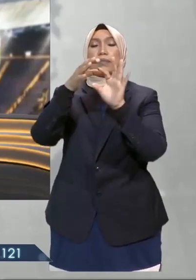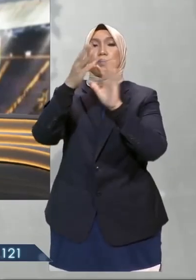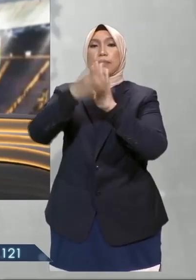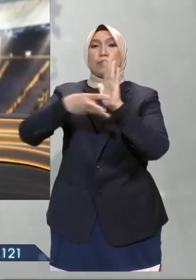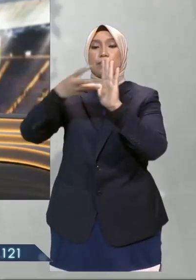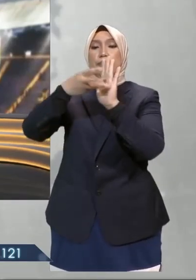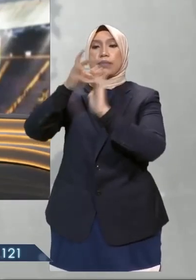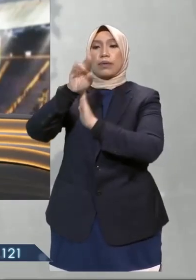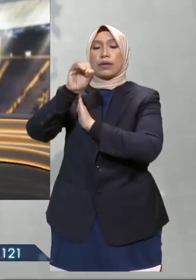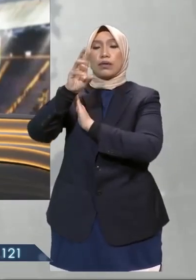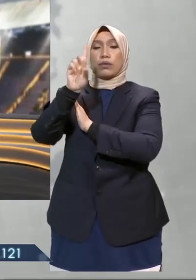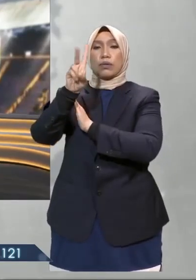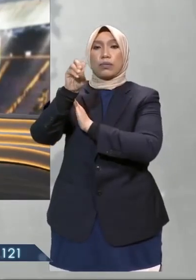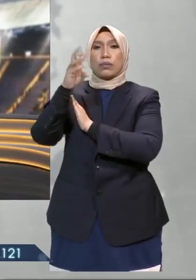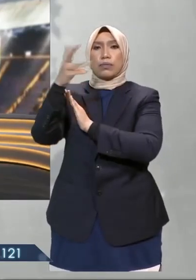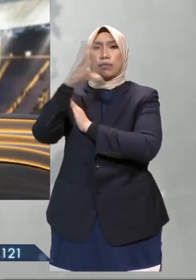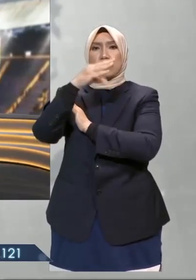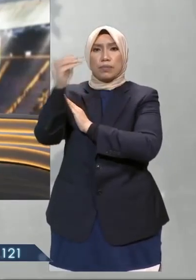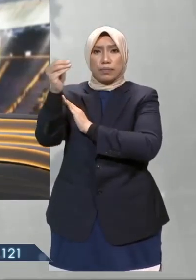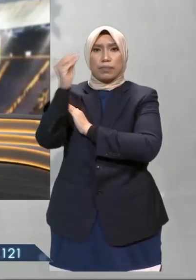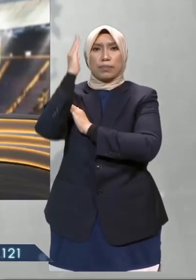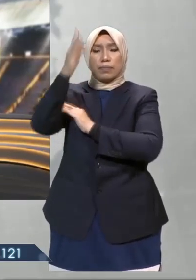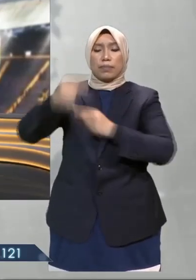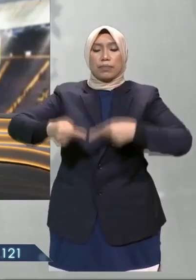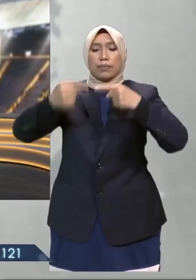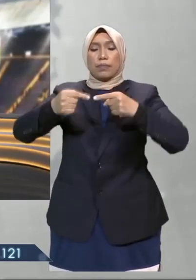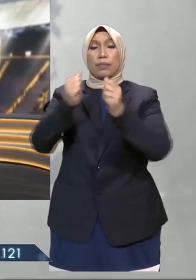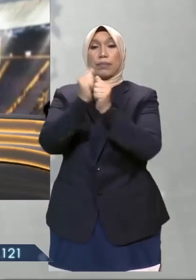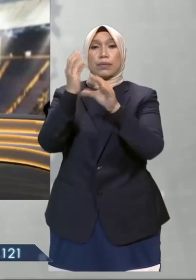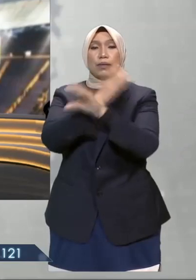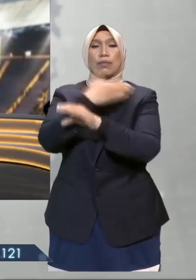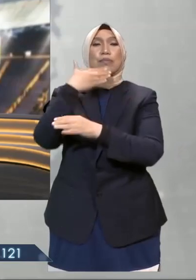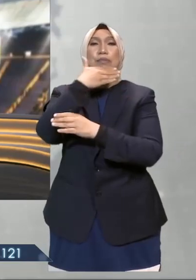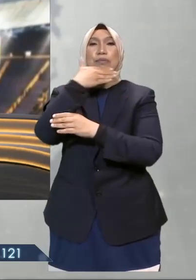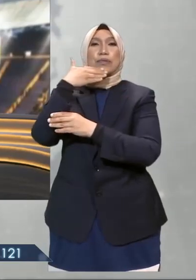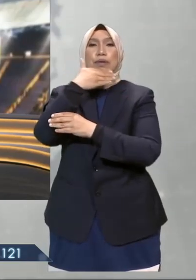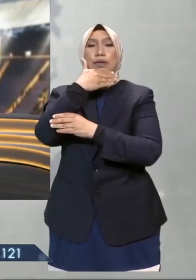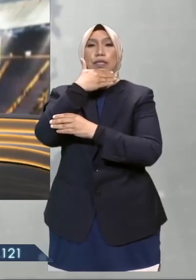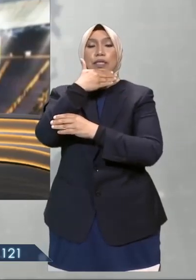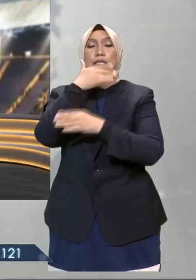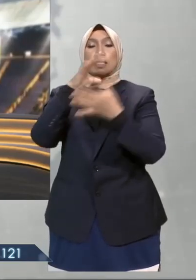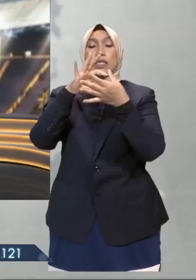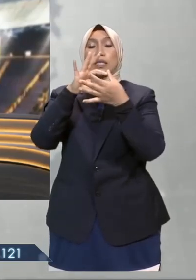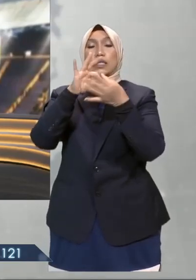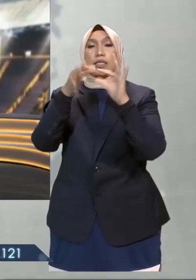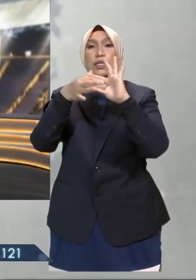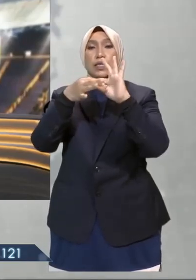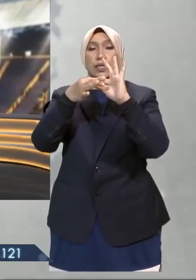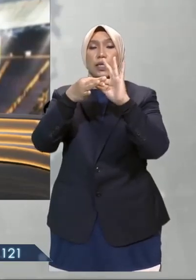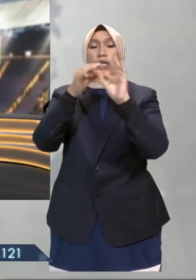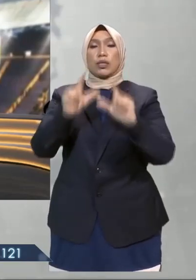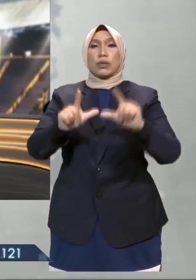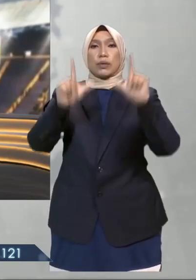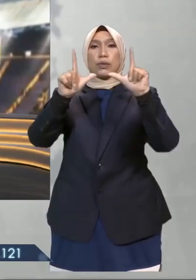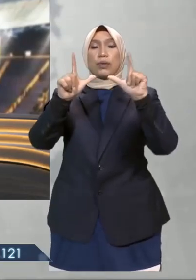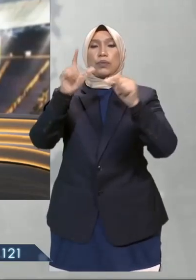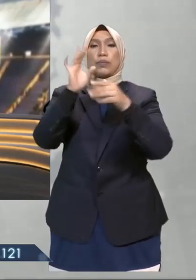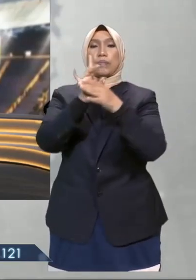2016. Dengan beliau dijangka berhentap dengan pencabar lebih muda di Sukan Paralimpik Tokyo, Ogos ini.